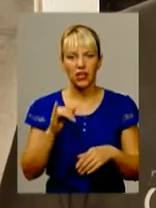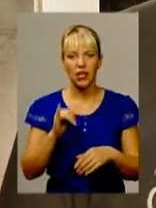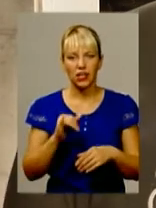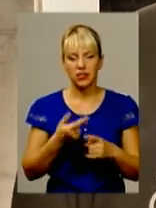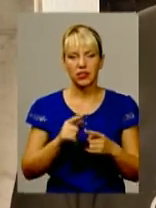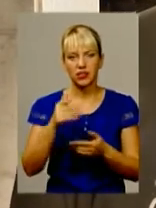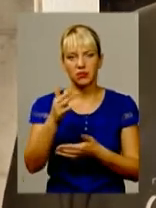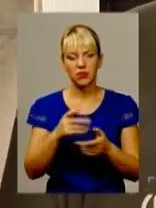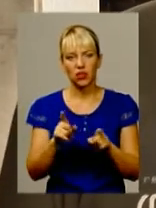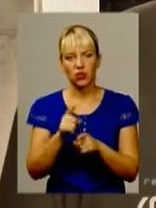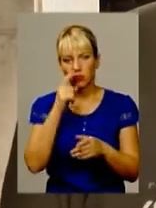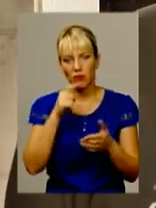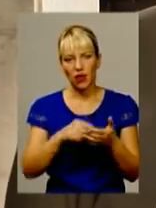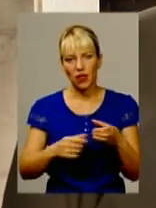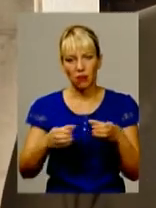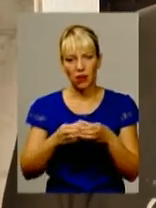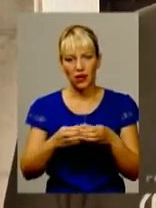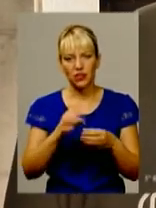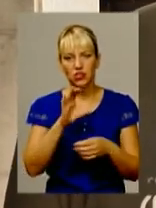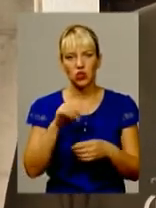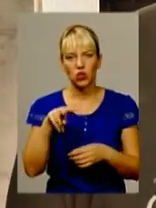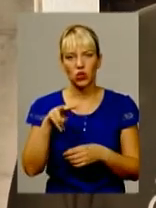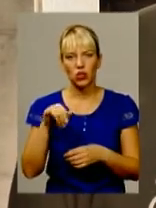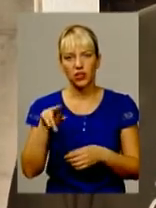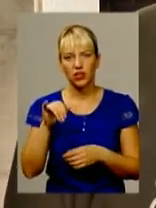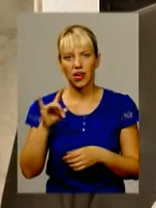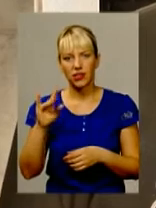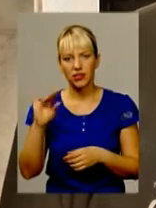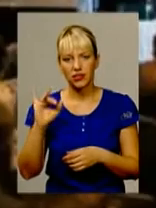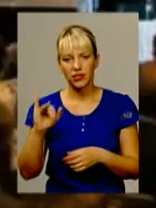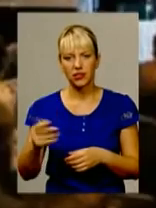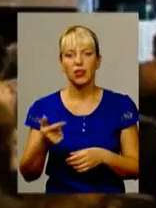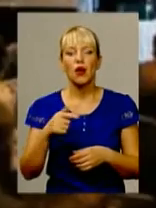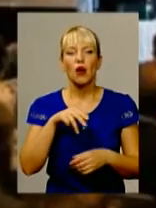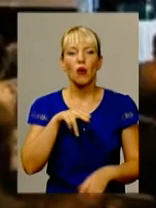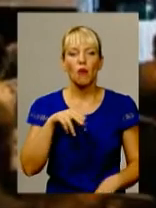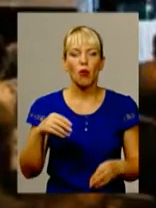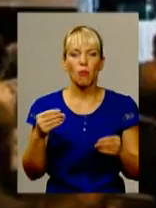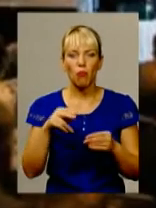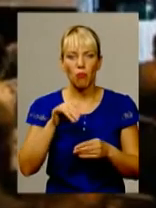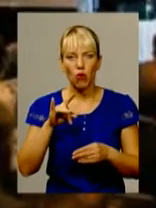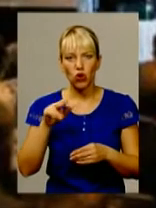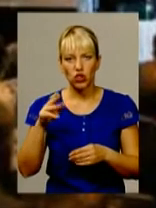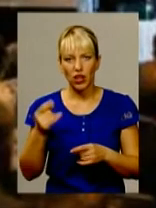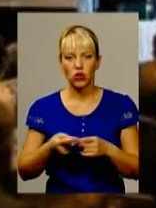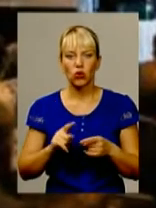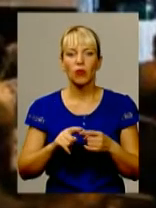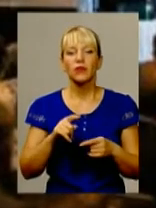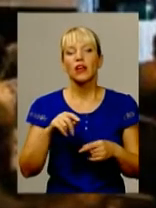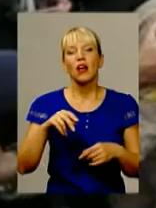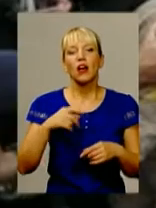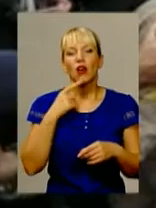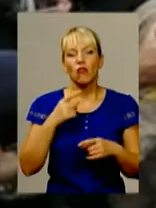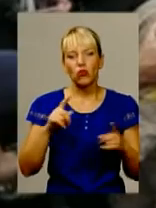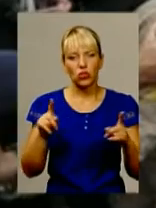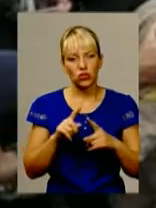список попала також партія «Солідарність» Петра Порошенка. Пропрезидентська сила потрапила у немилість, тому